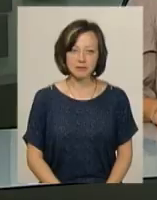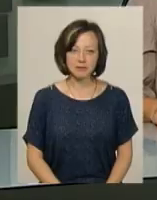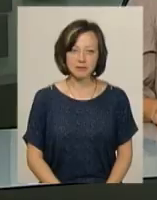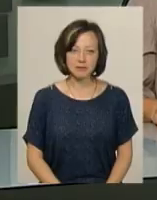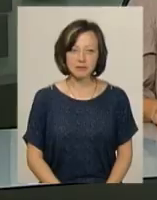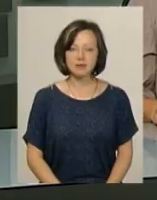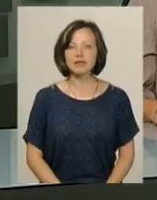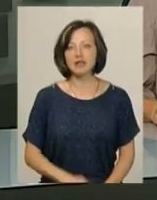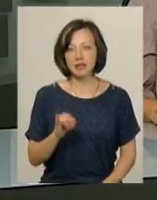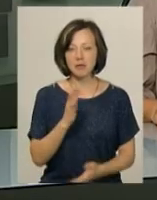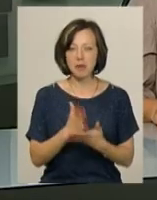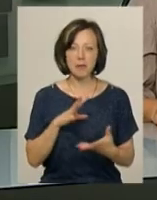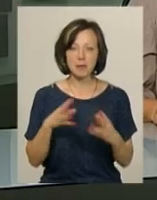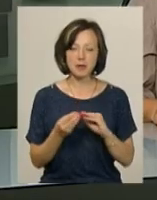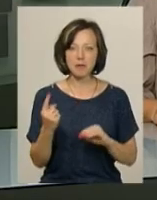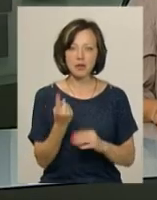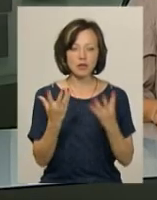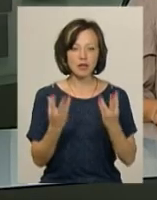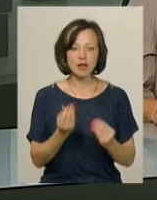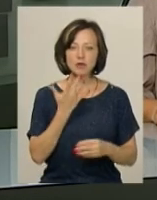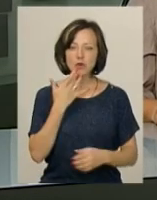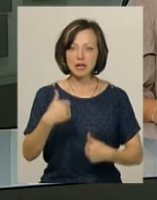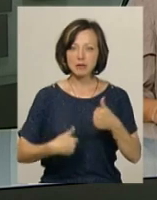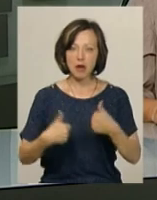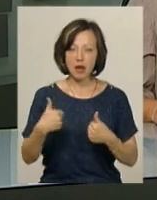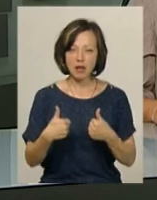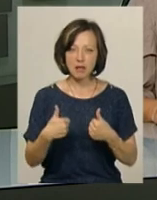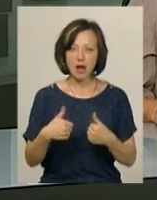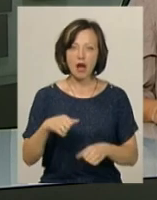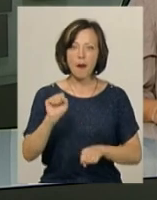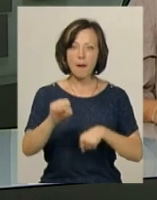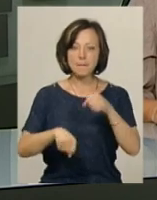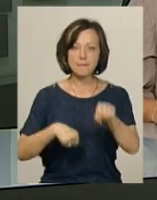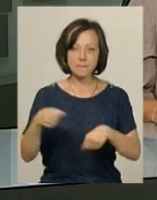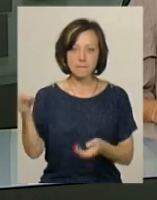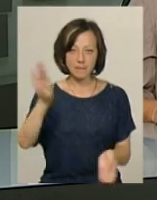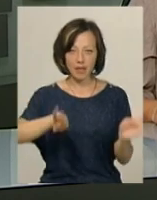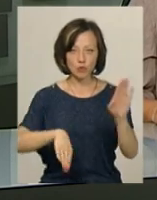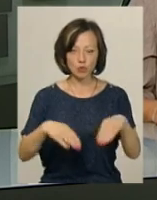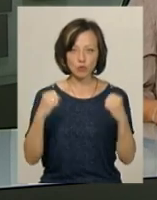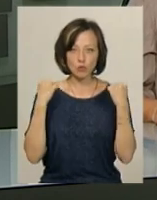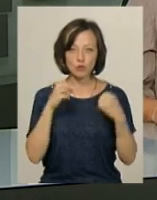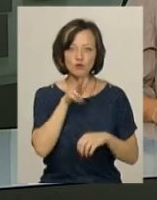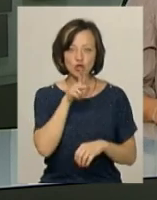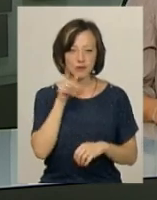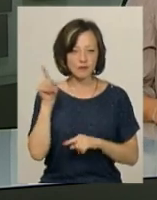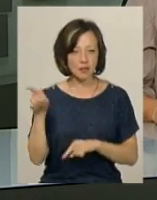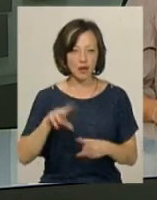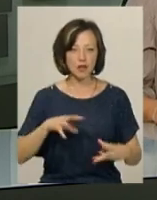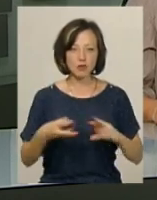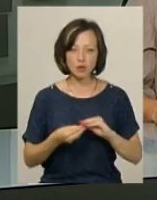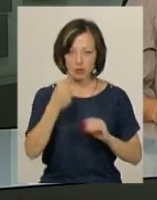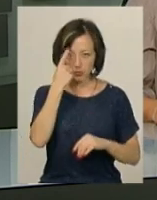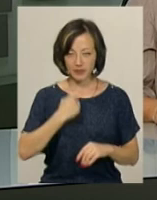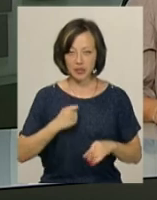І маємо підсумки першого дня національних змагань із маунтенбайку або ж гірського велоспорту в Чернівцях. Результати